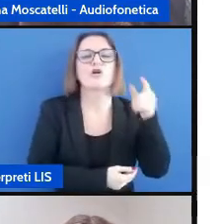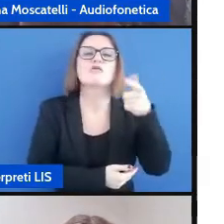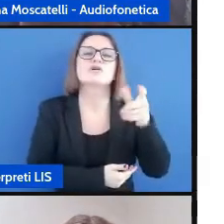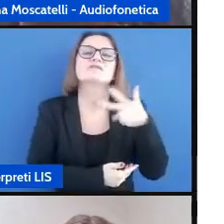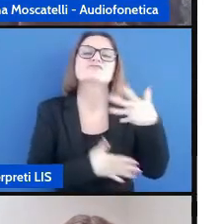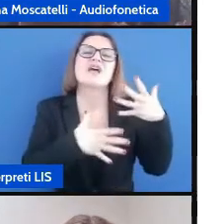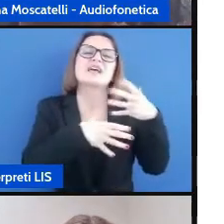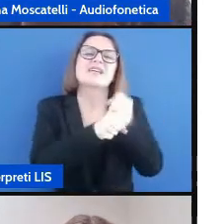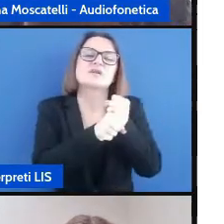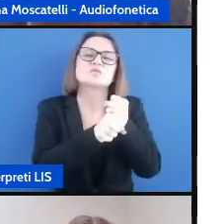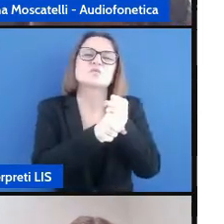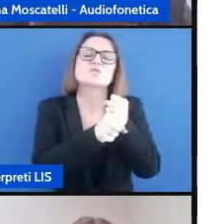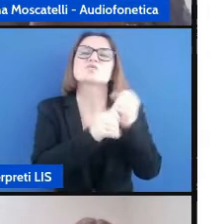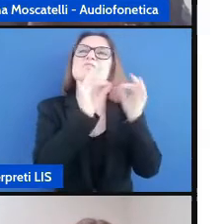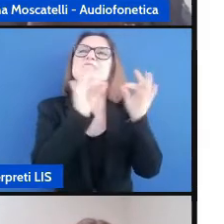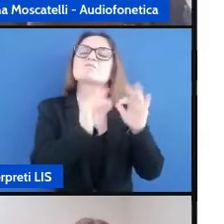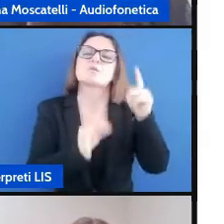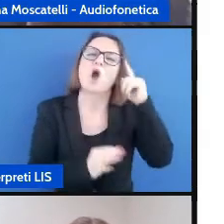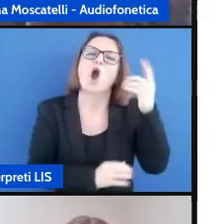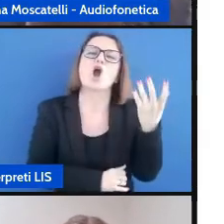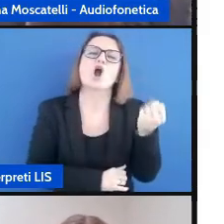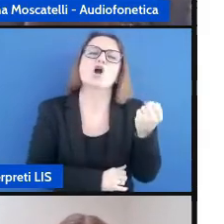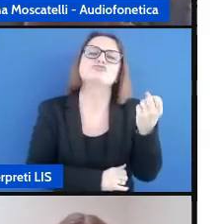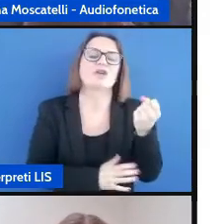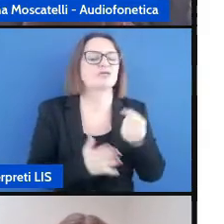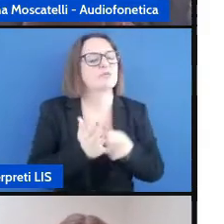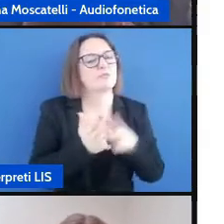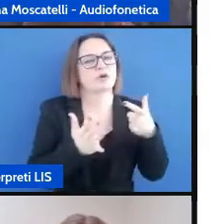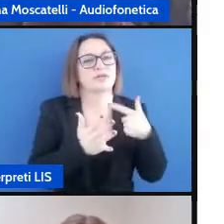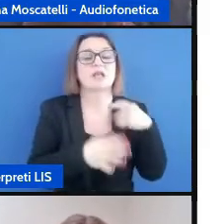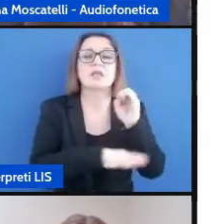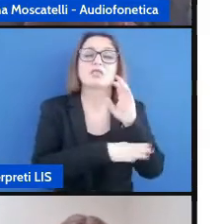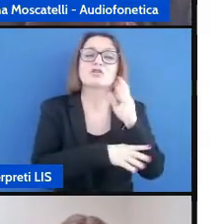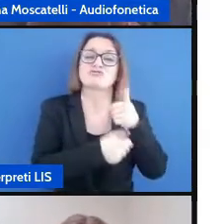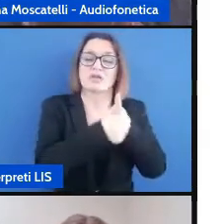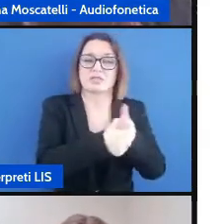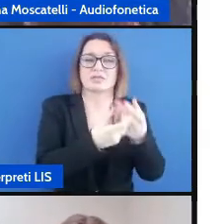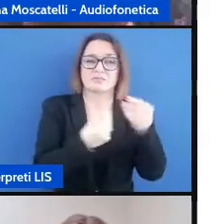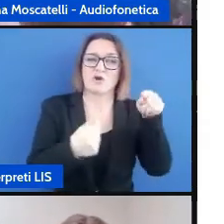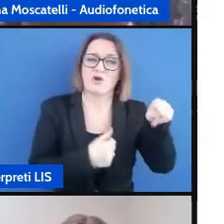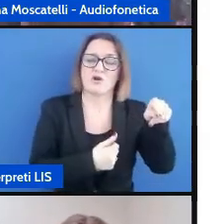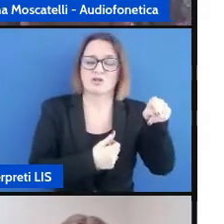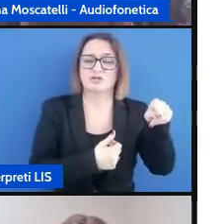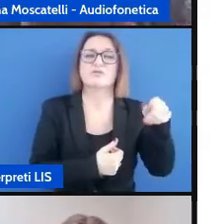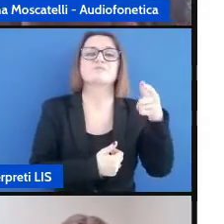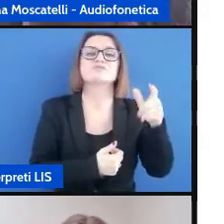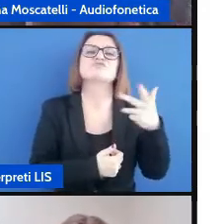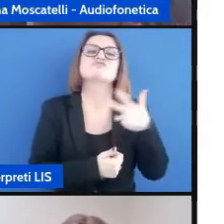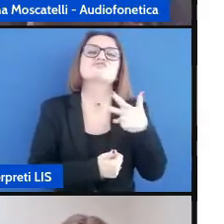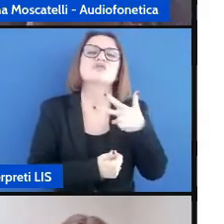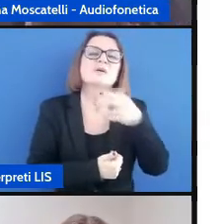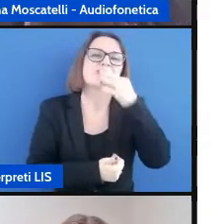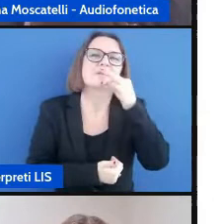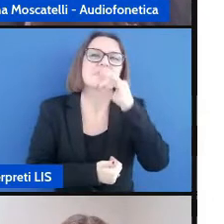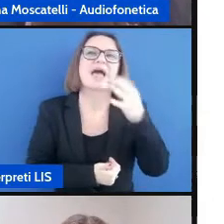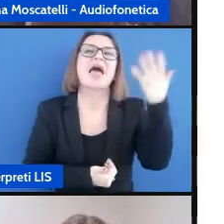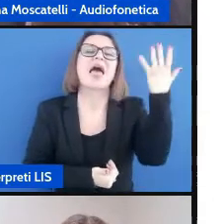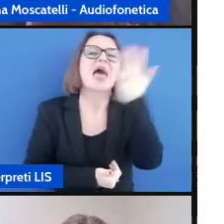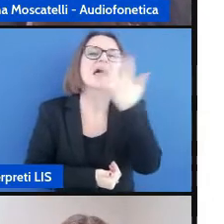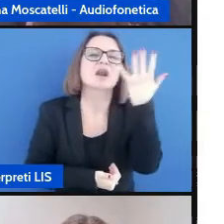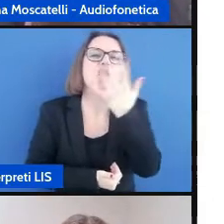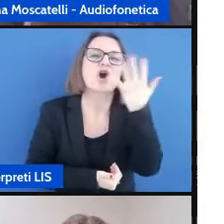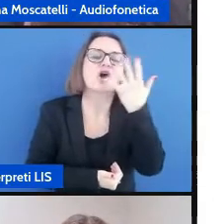po' quello che è un concetto fondamentale per noi docenti c'è l'errore comune di